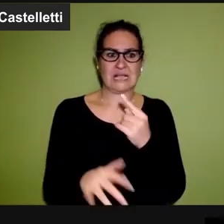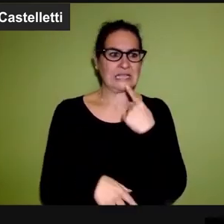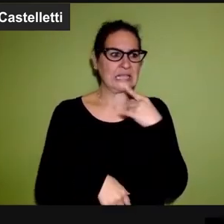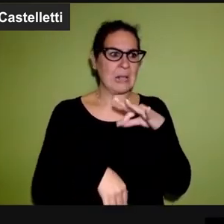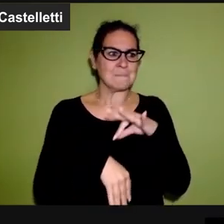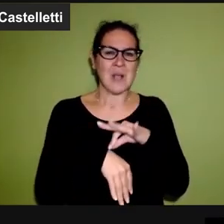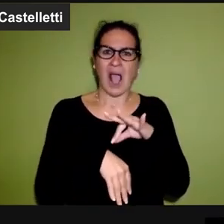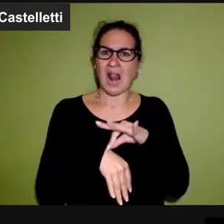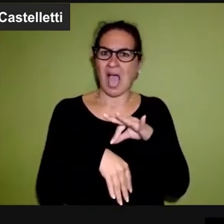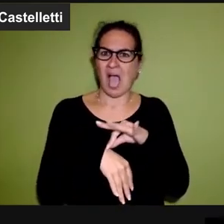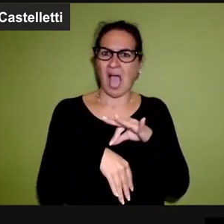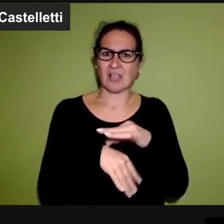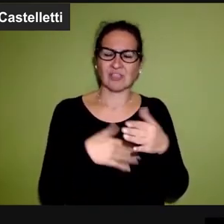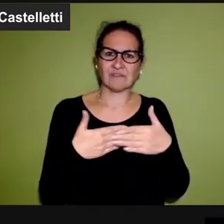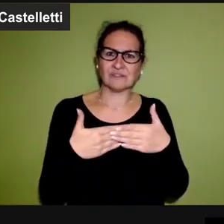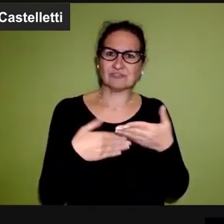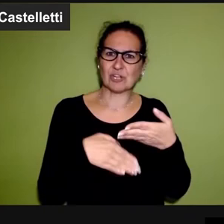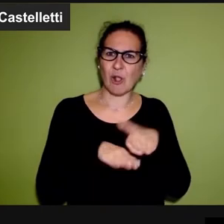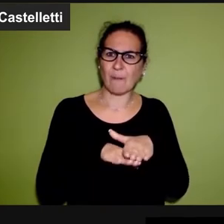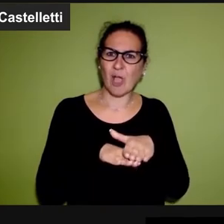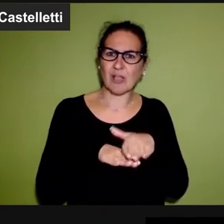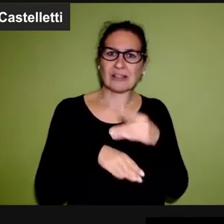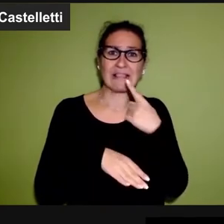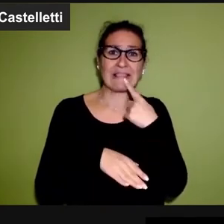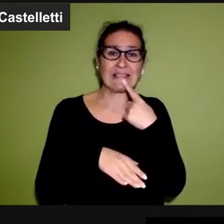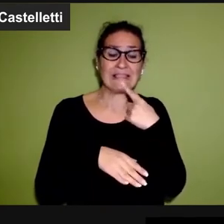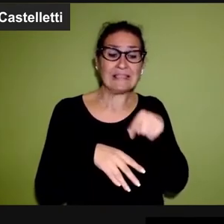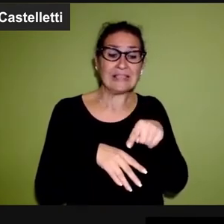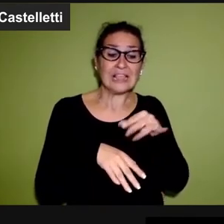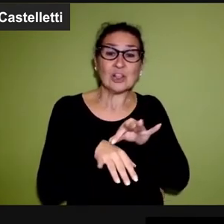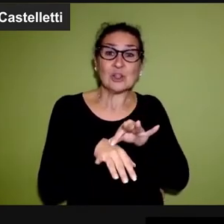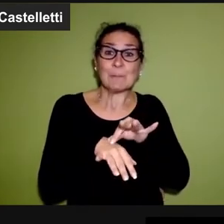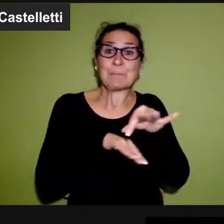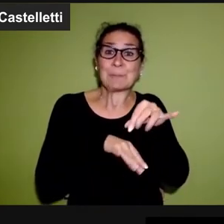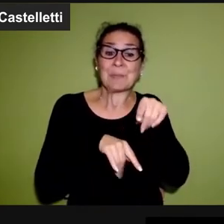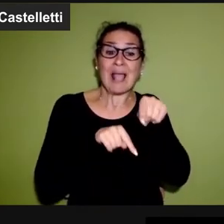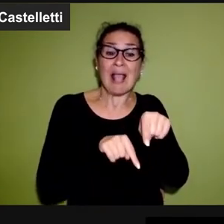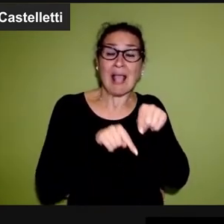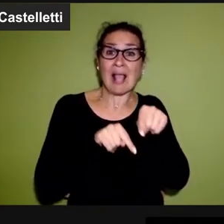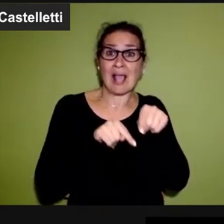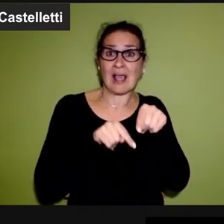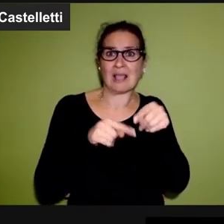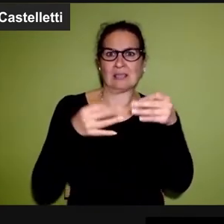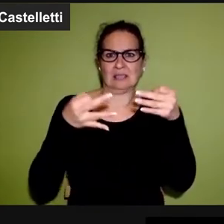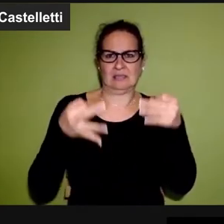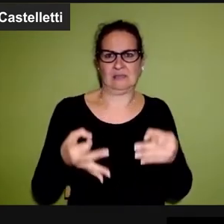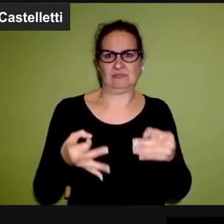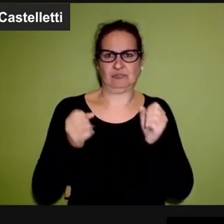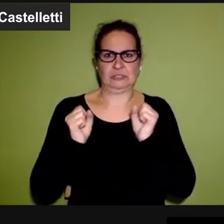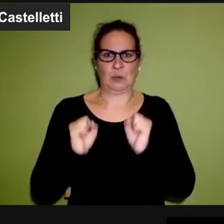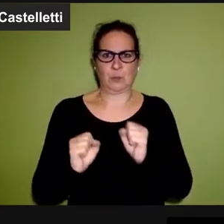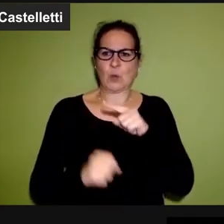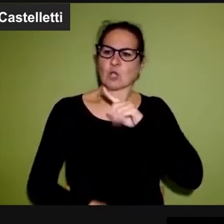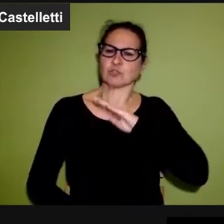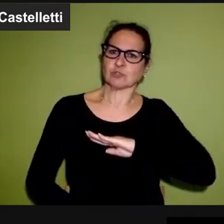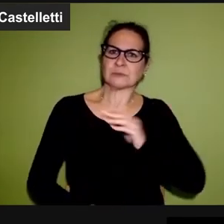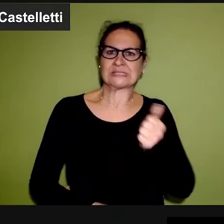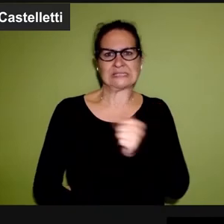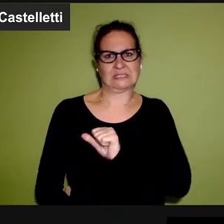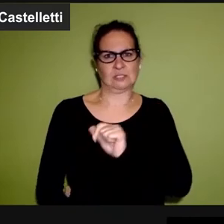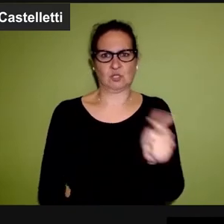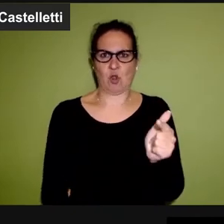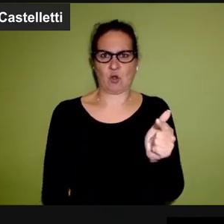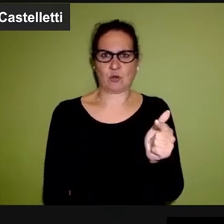per un malato terminale solo chi sta vivendo la sua sofferenza può decidere